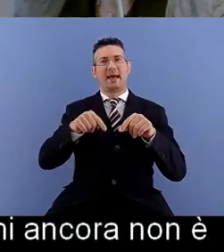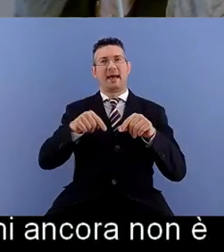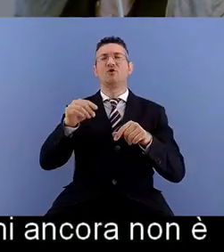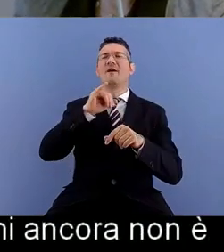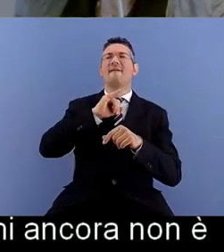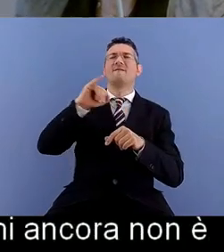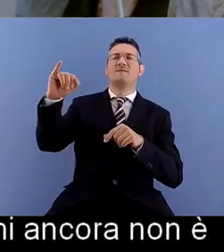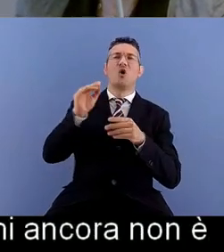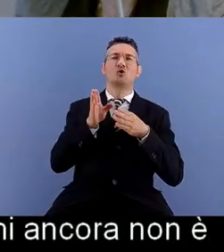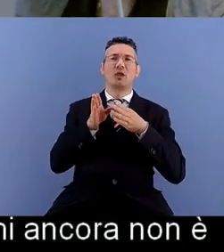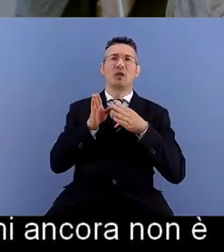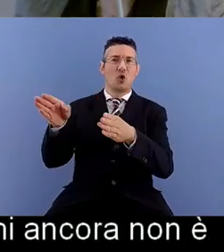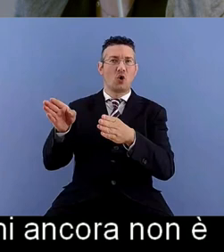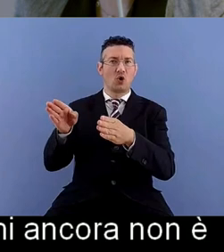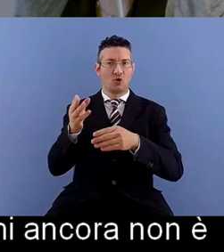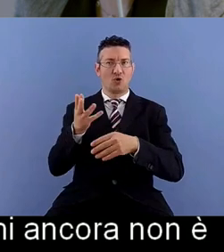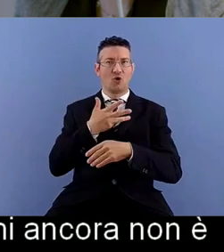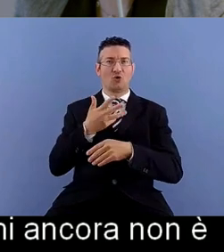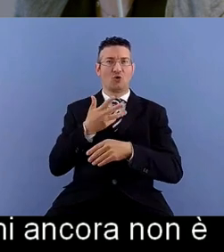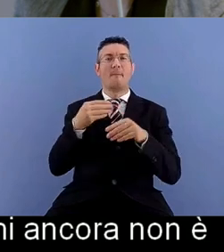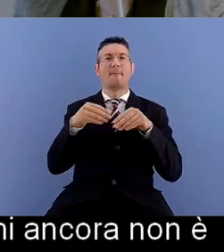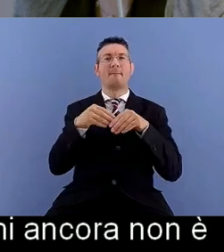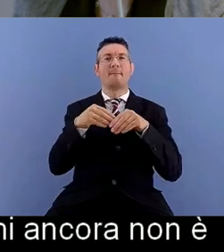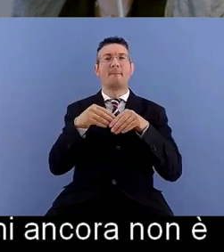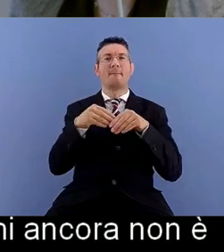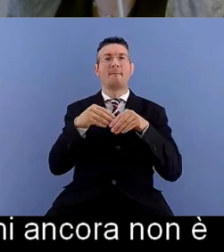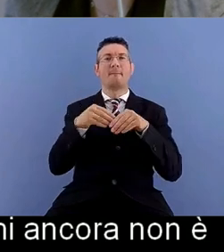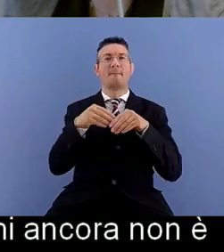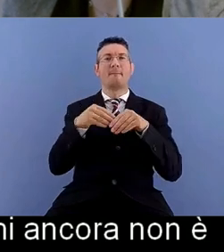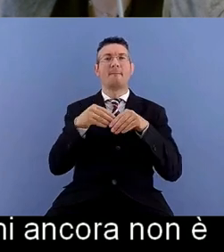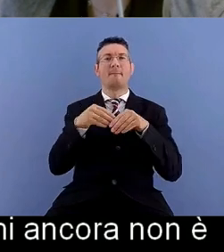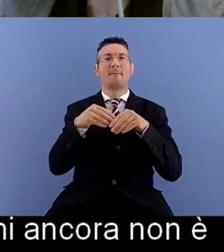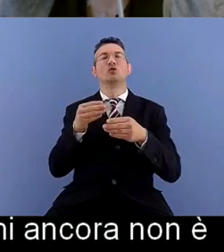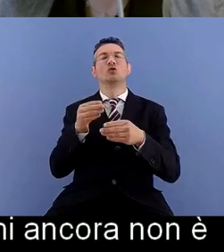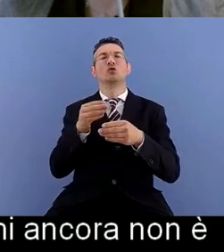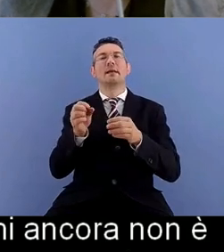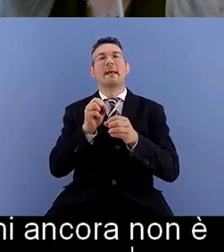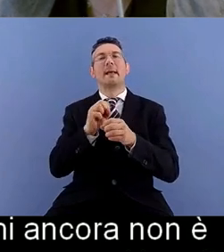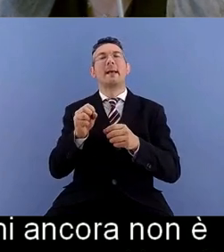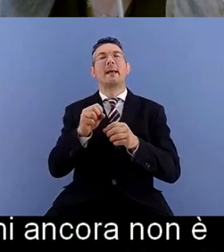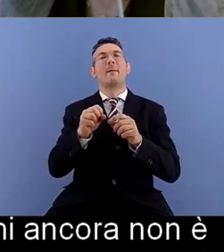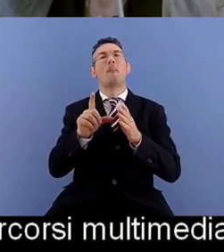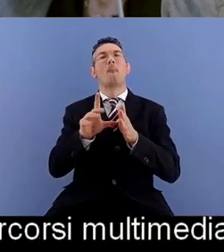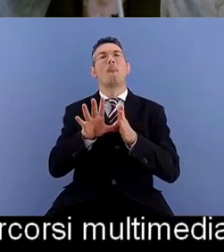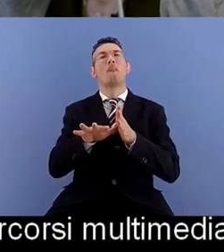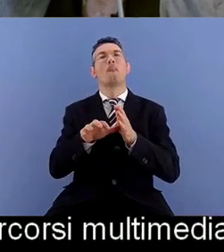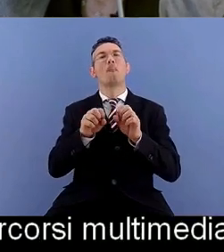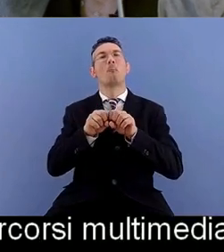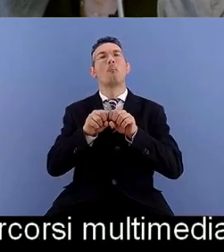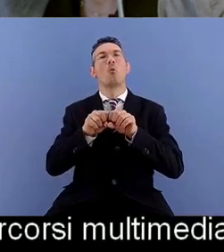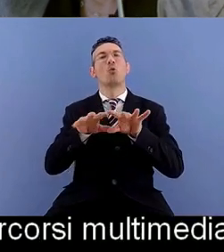che abbiamo chiamato percorsi multimediali accessibili per il museo